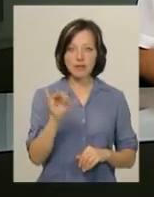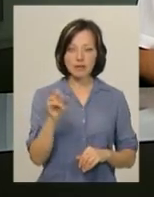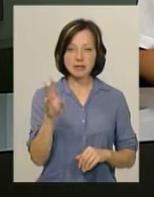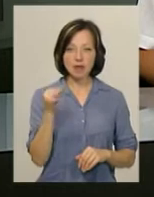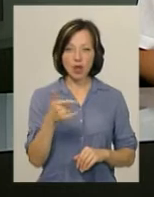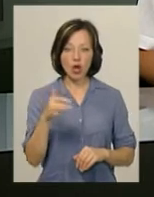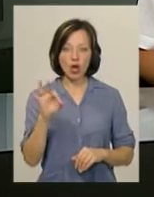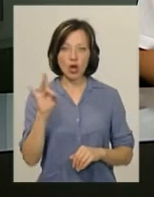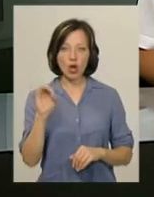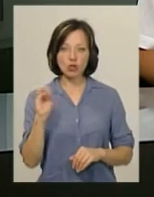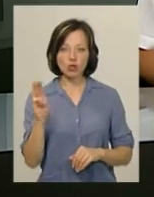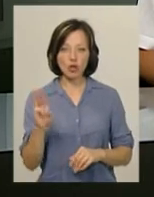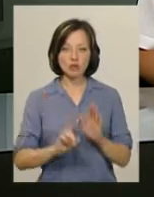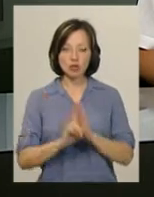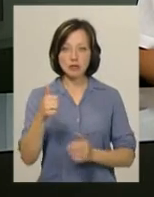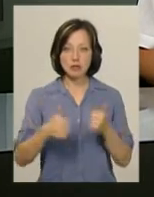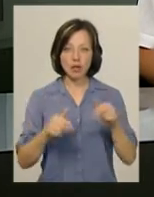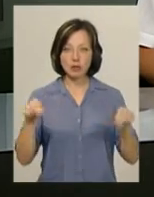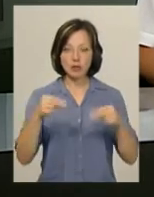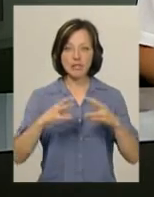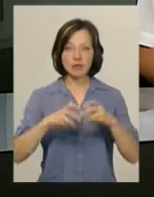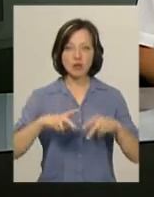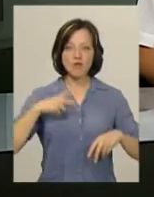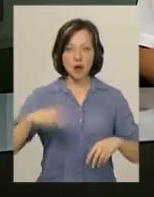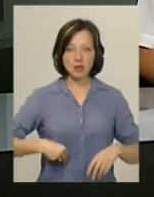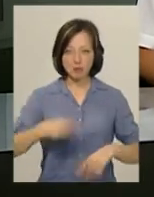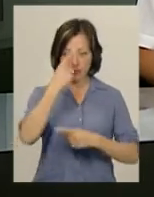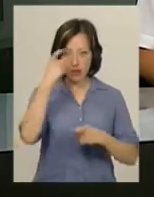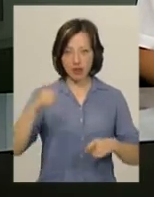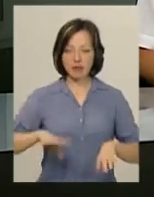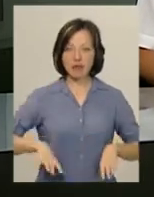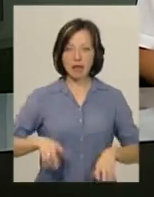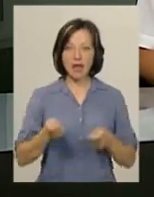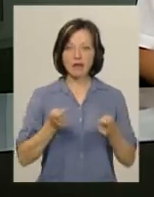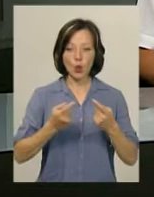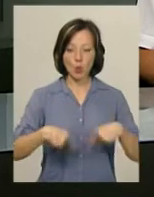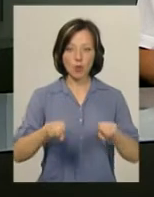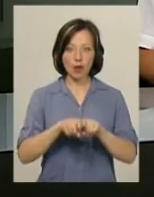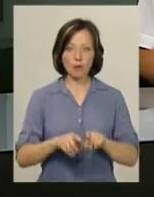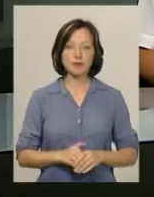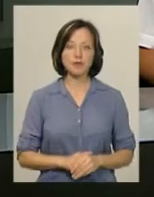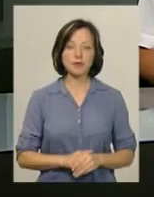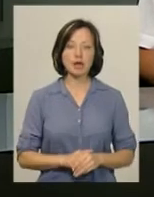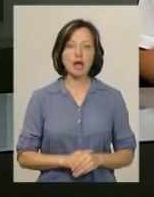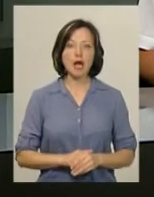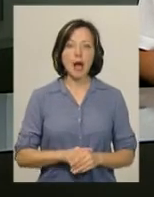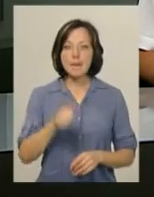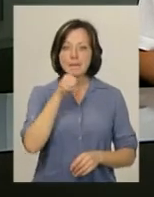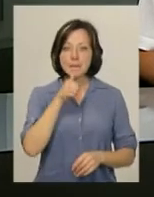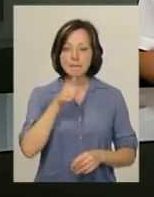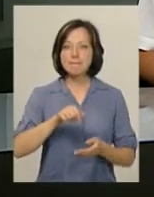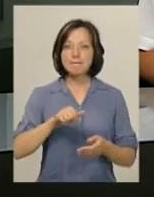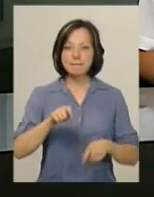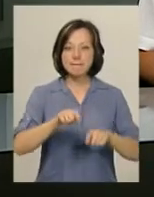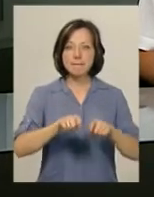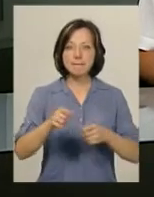Гереш розпочали змагання на чемпіонаті світу у Франції, повідомляє їхній наставник, керівник гуртка Геннадій Соколов. Пілот Міровіцький і